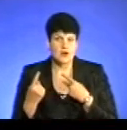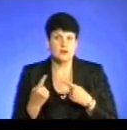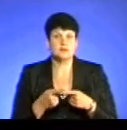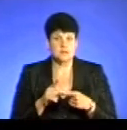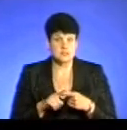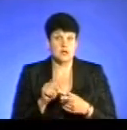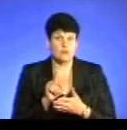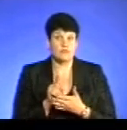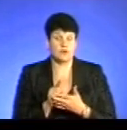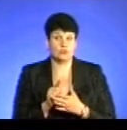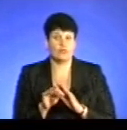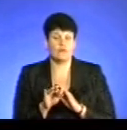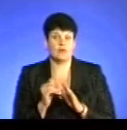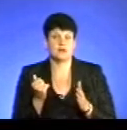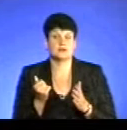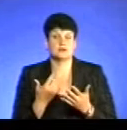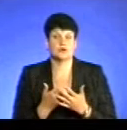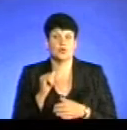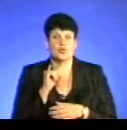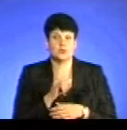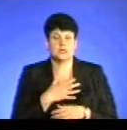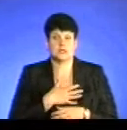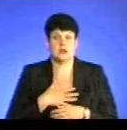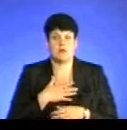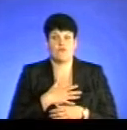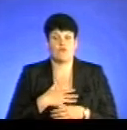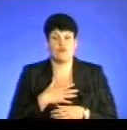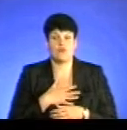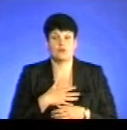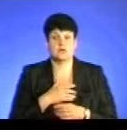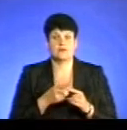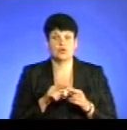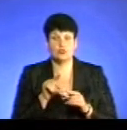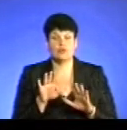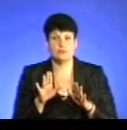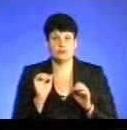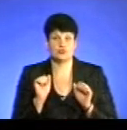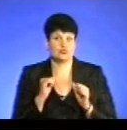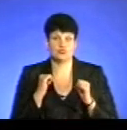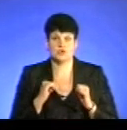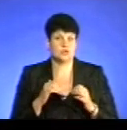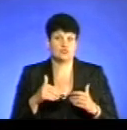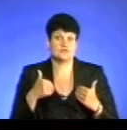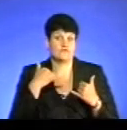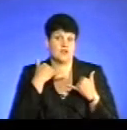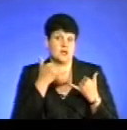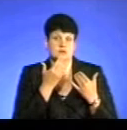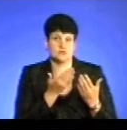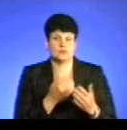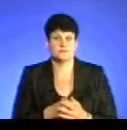викликати якусь тривогу, і в такому випадку вони можуть спокійно звертатися до нас.